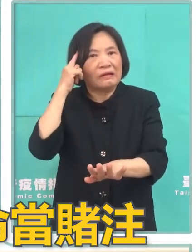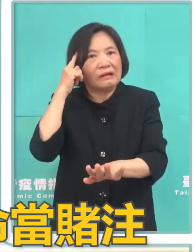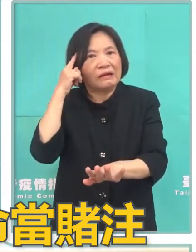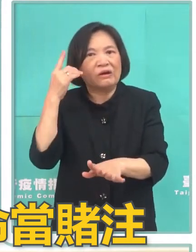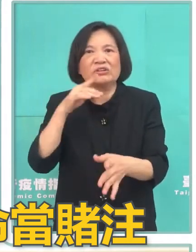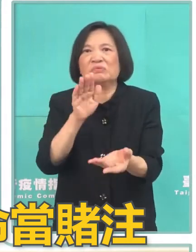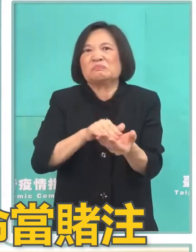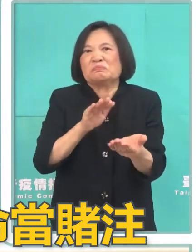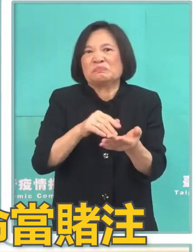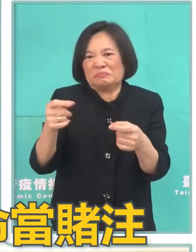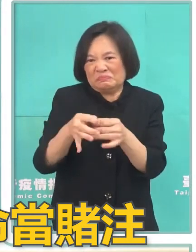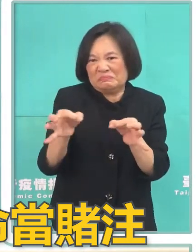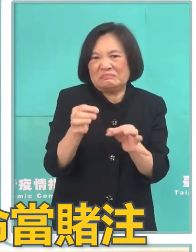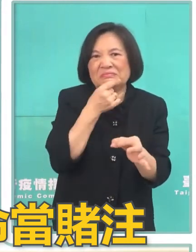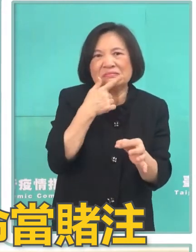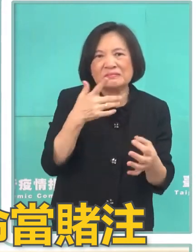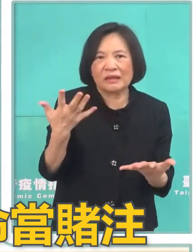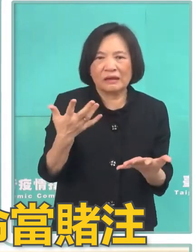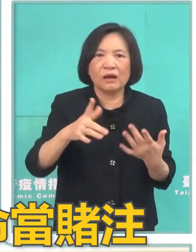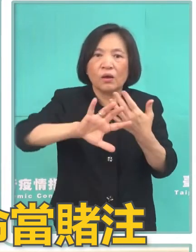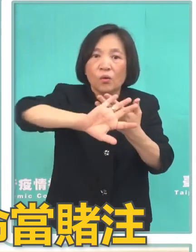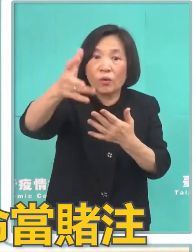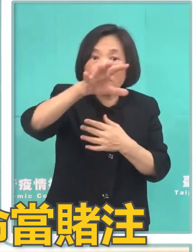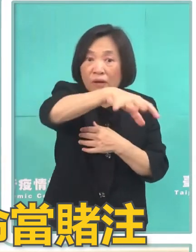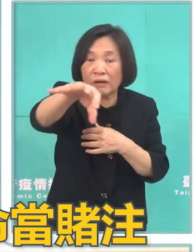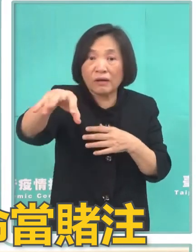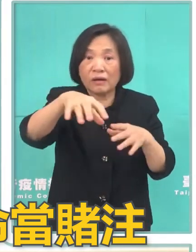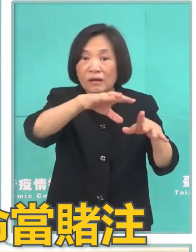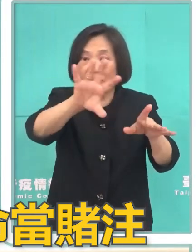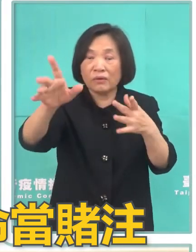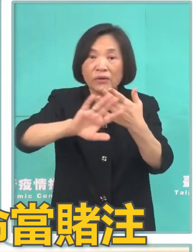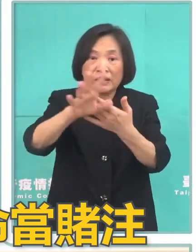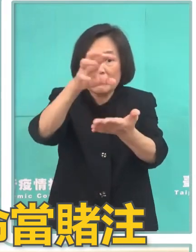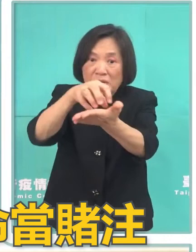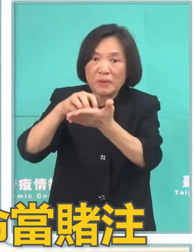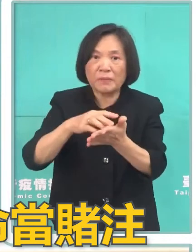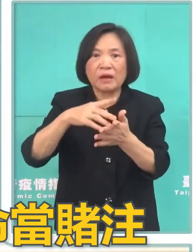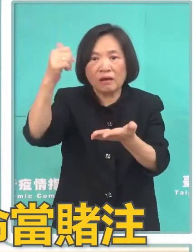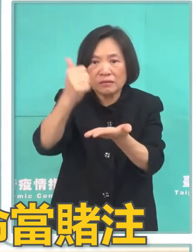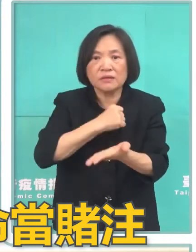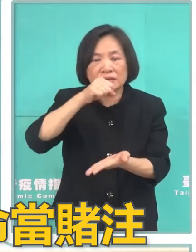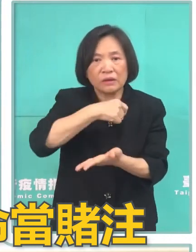你們是在阻擋國際上認證的疫苗進入台灣不是這樣嗎